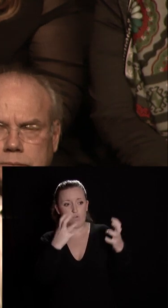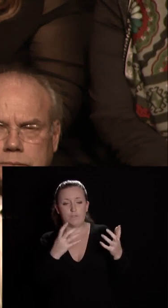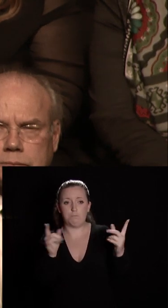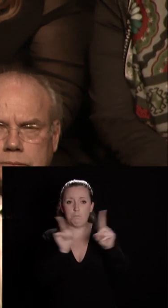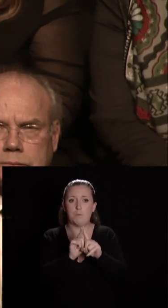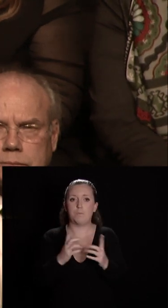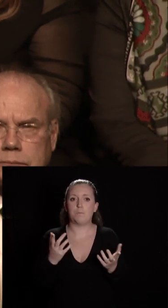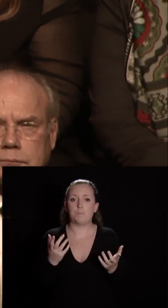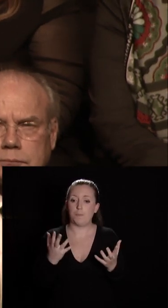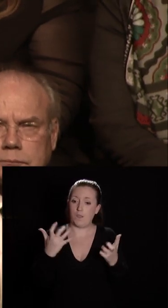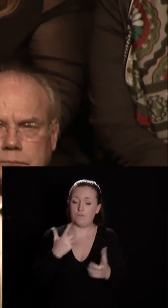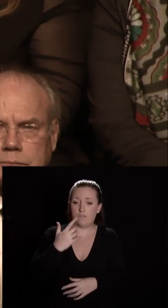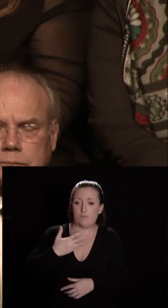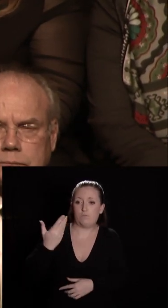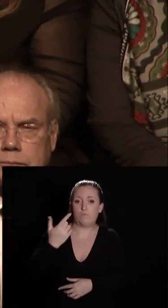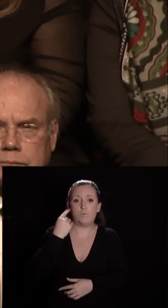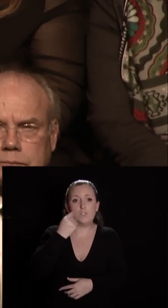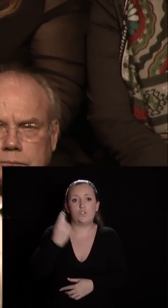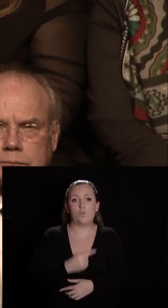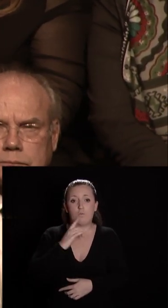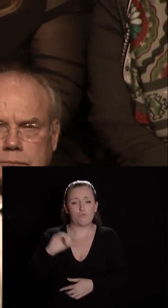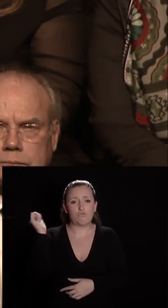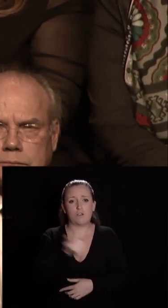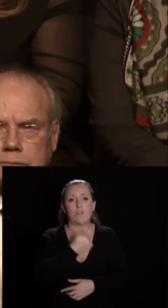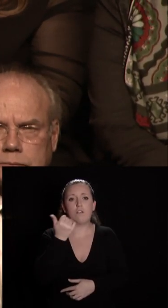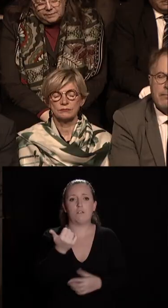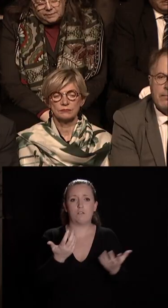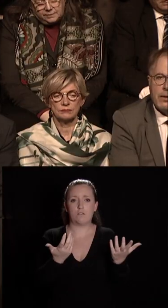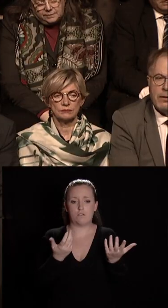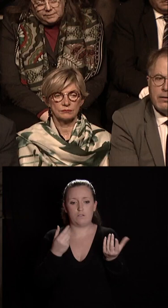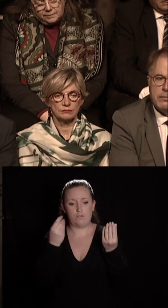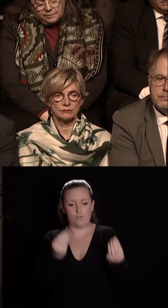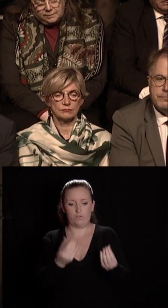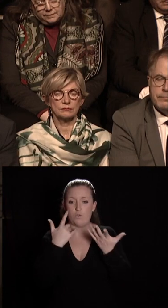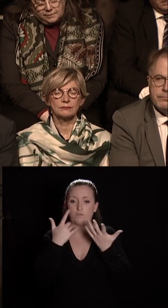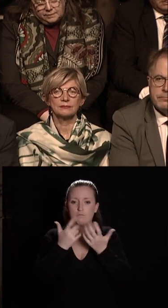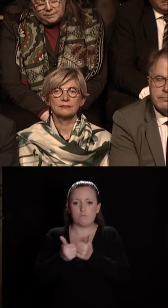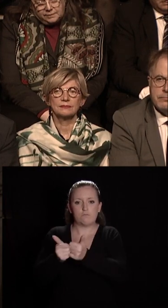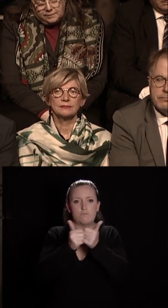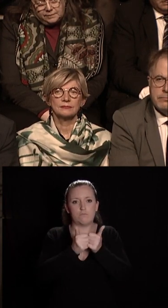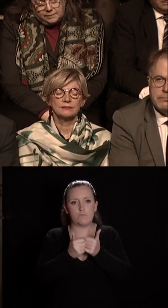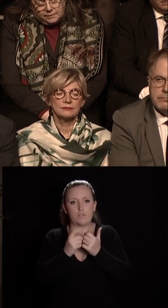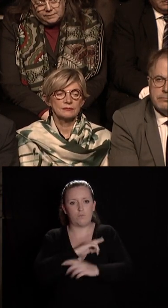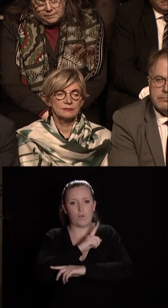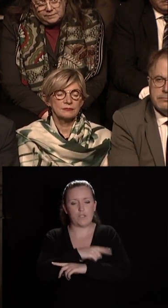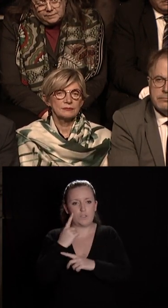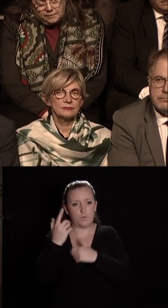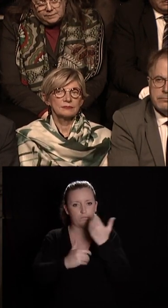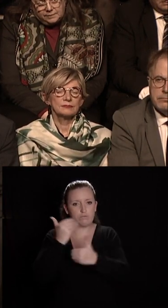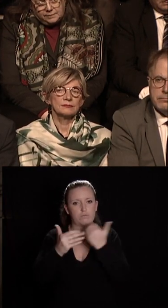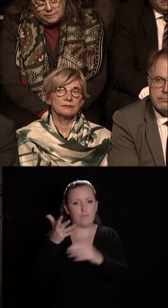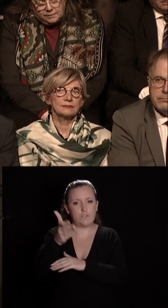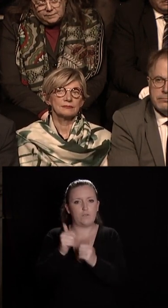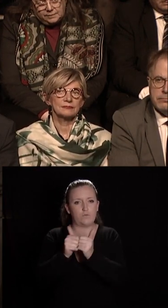que l'amour de Dijon que nous portons les uns les autres soit un motif de rassemblement des énergies pour réussir l'avenir et